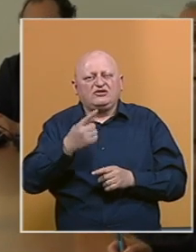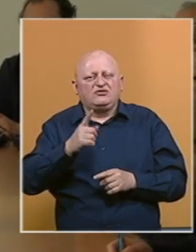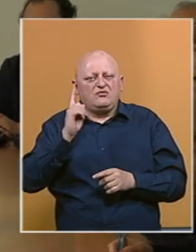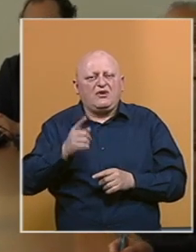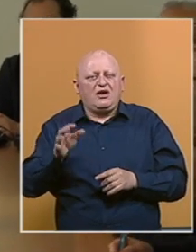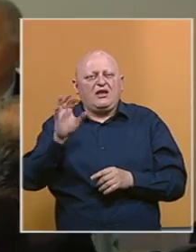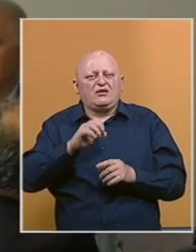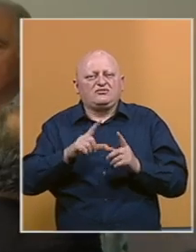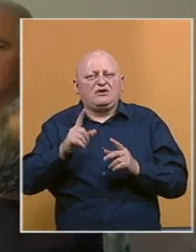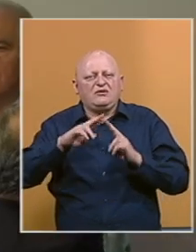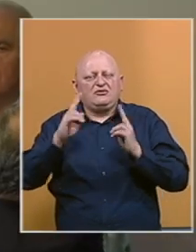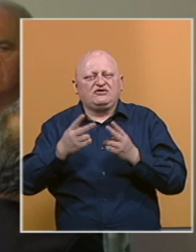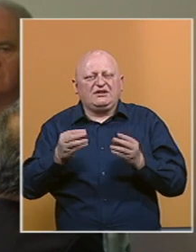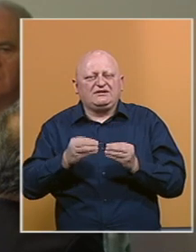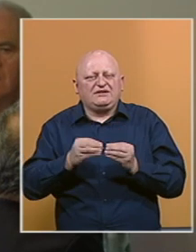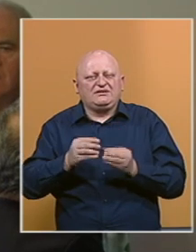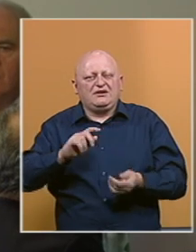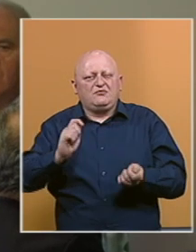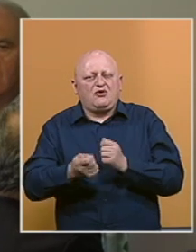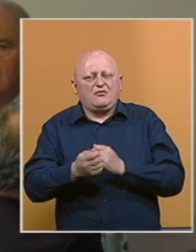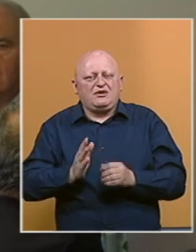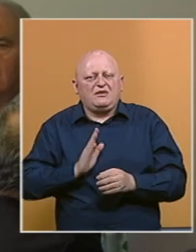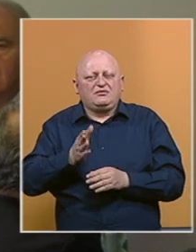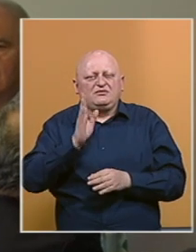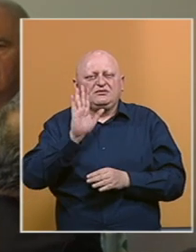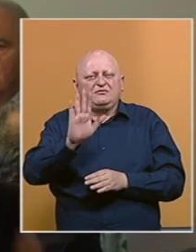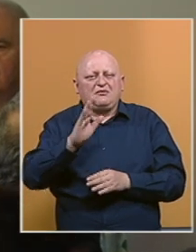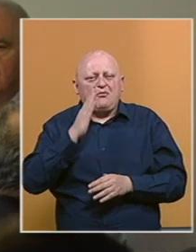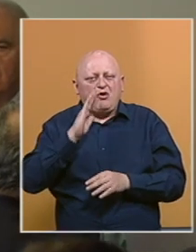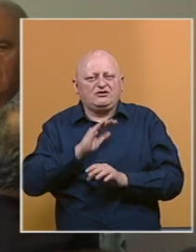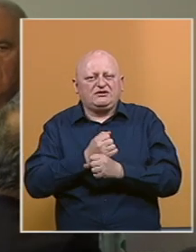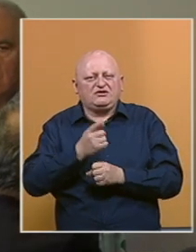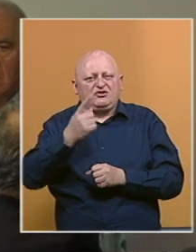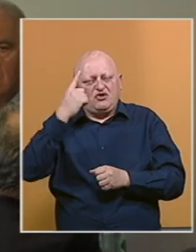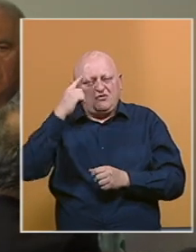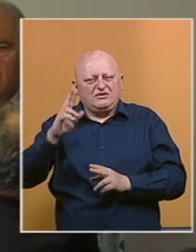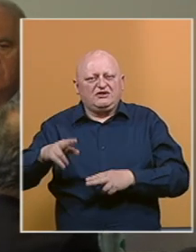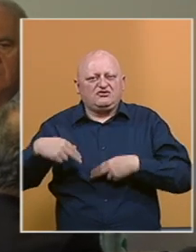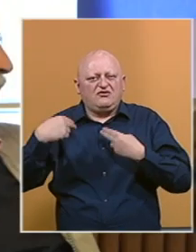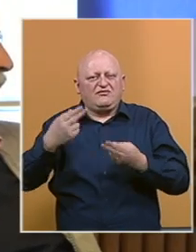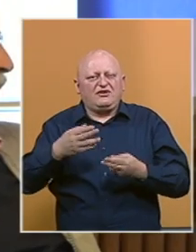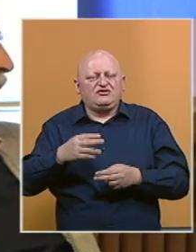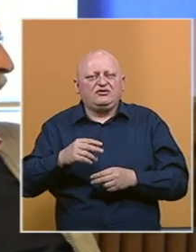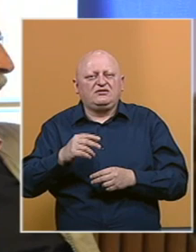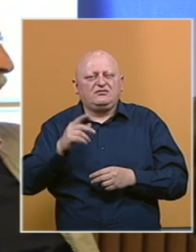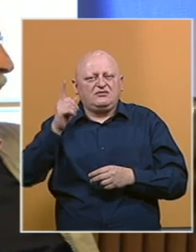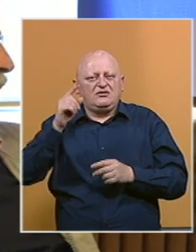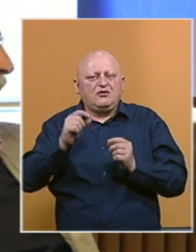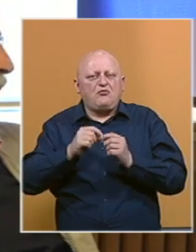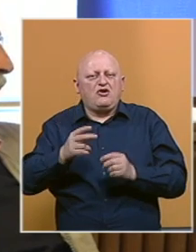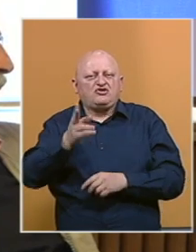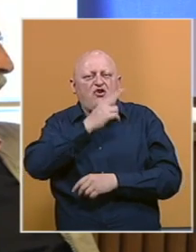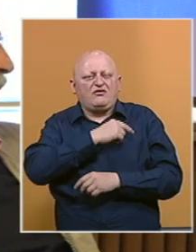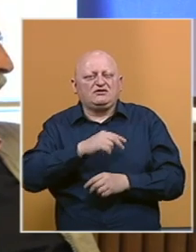neophodno da Evropska unija i Međunarodna zajednica promijene pristup prema Bosni i Hercegovini. To bi značilo i vraćanje bonskih